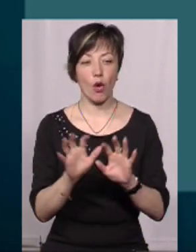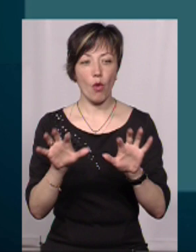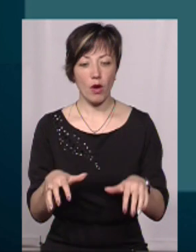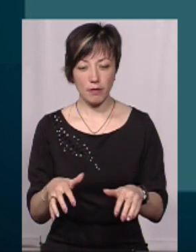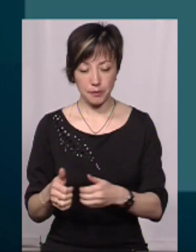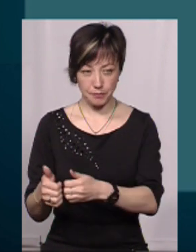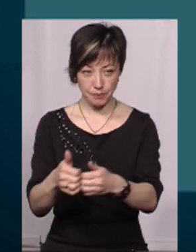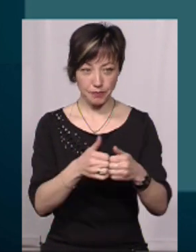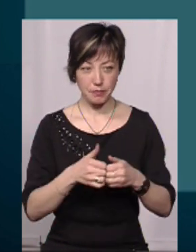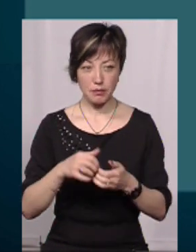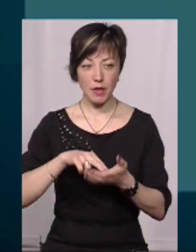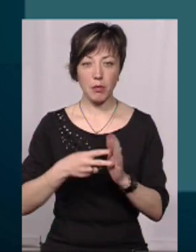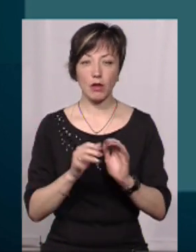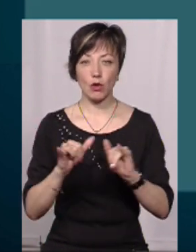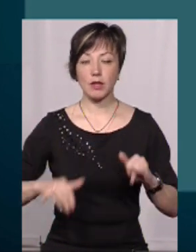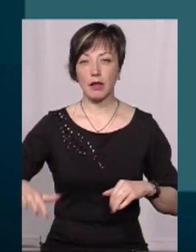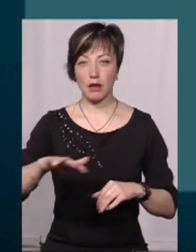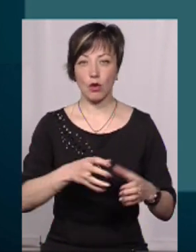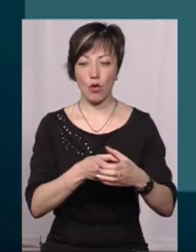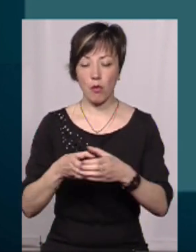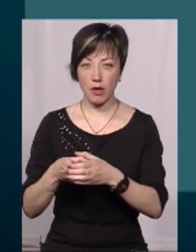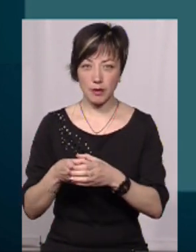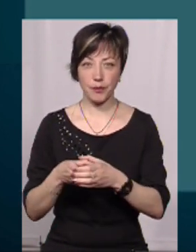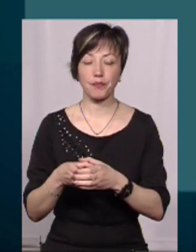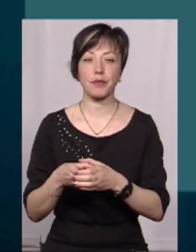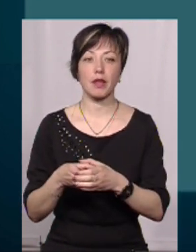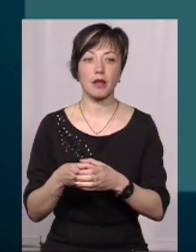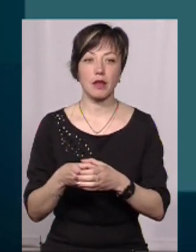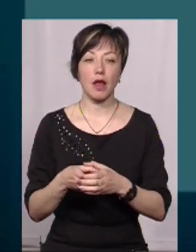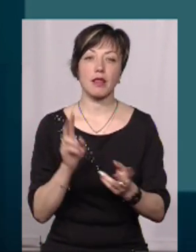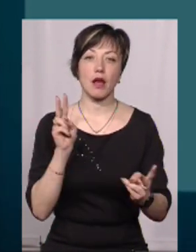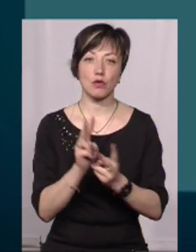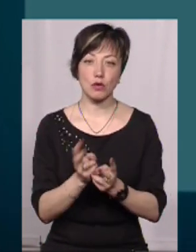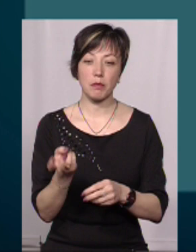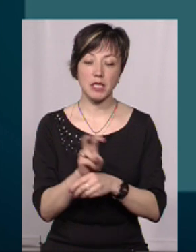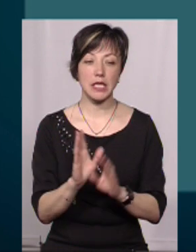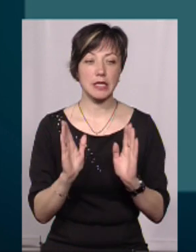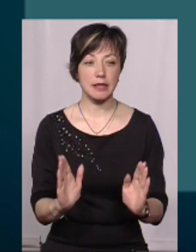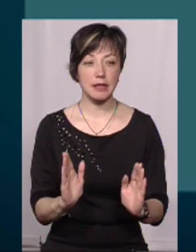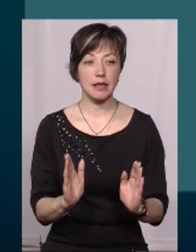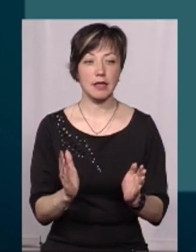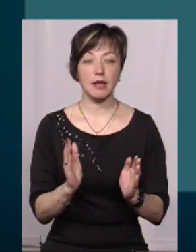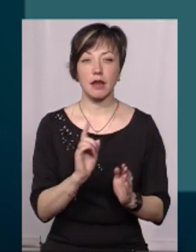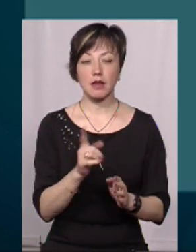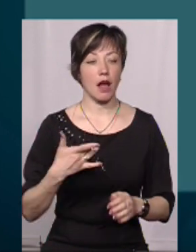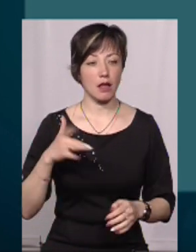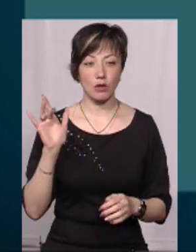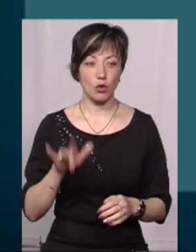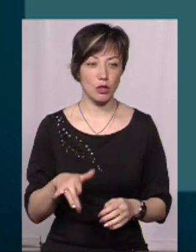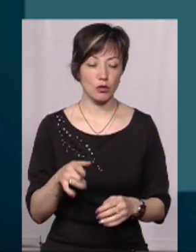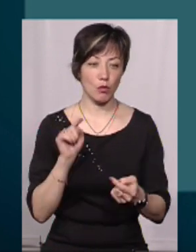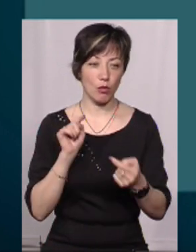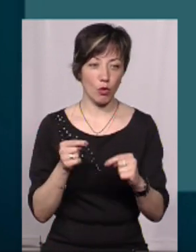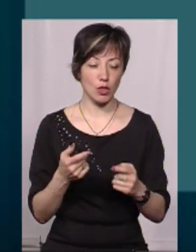перспективного плану розвитку територіальних громад по об'єднанню територіальних громад. На зустріч прийшли тільки ті, які категорично там